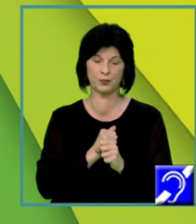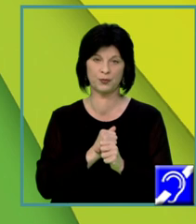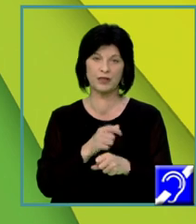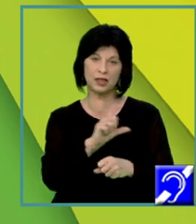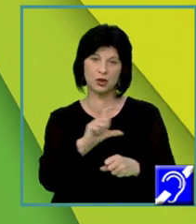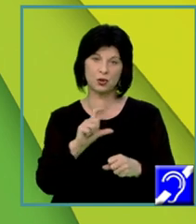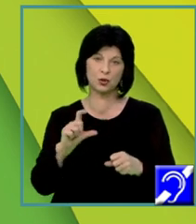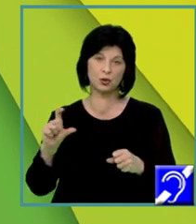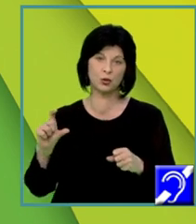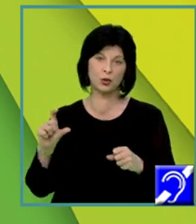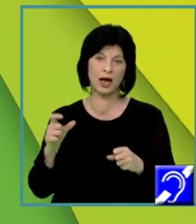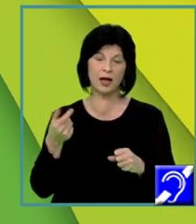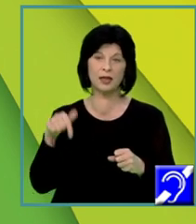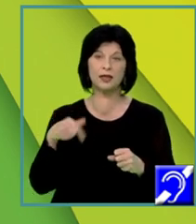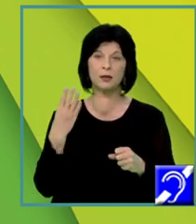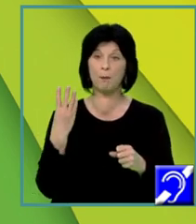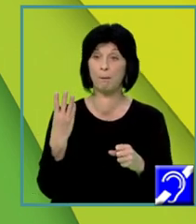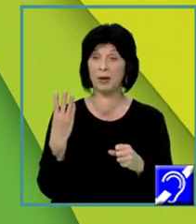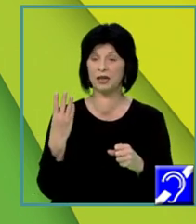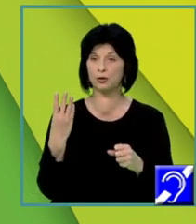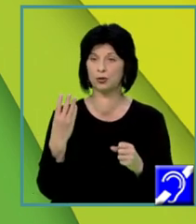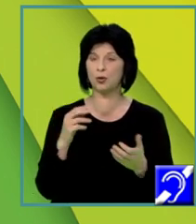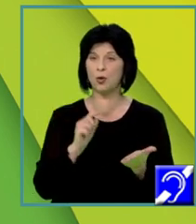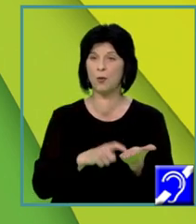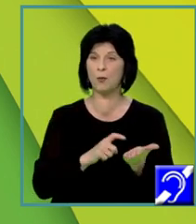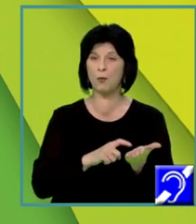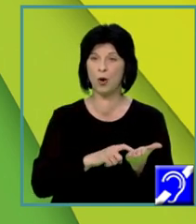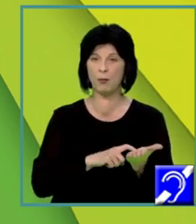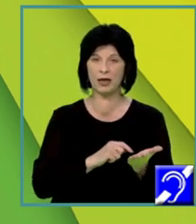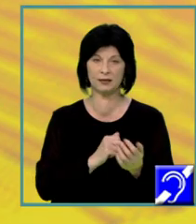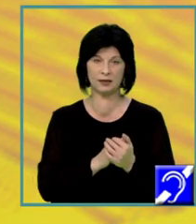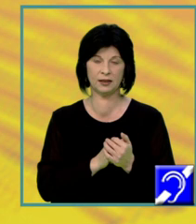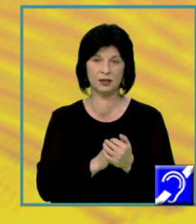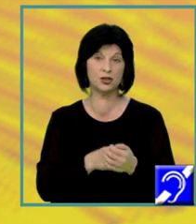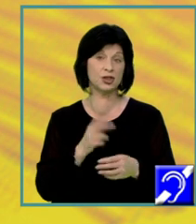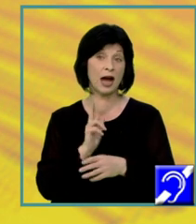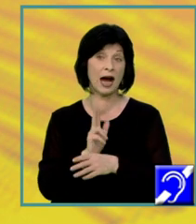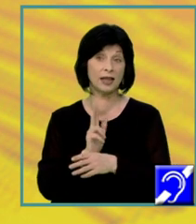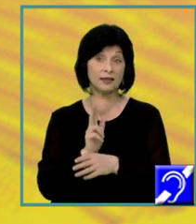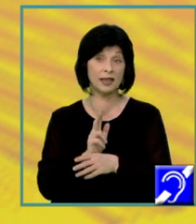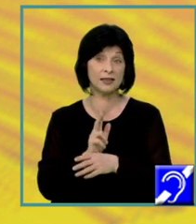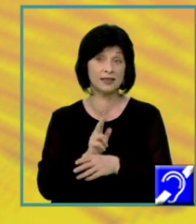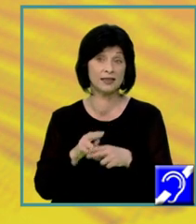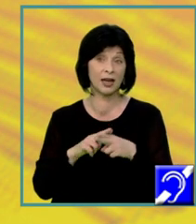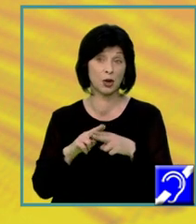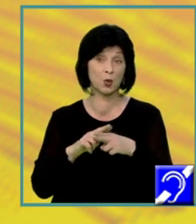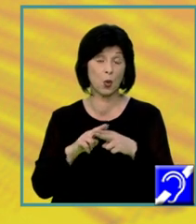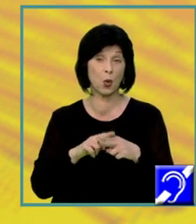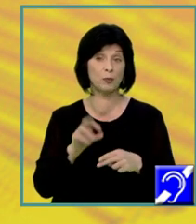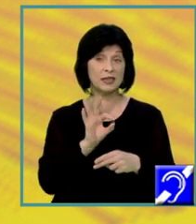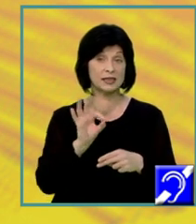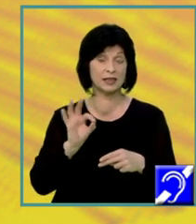argumentul 2, concluzie. Mare atenție la redactare. Dragi elevi, acesta a fost